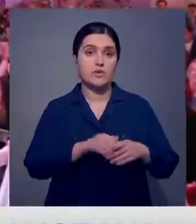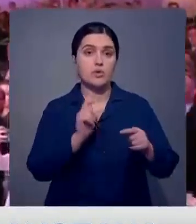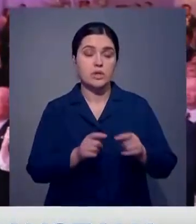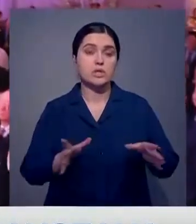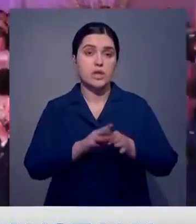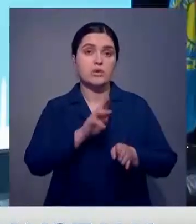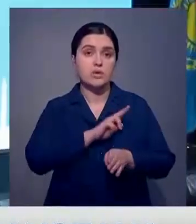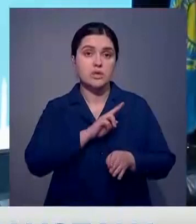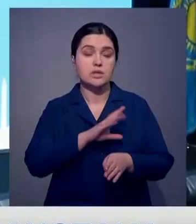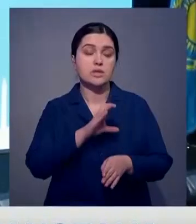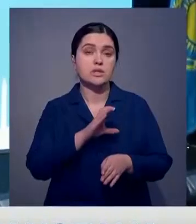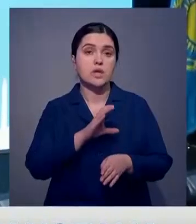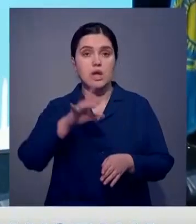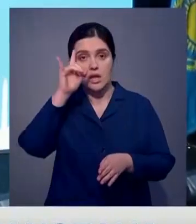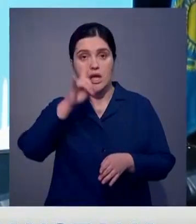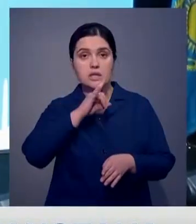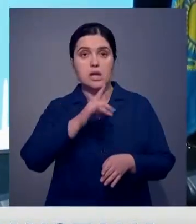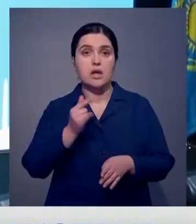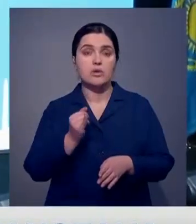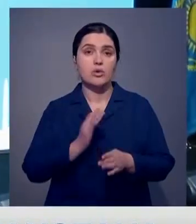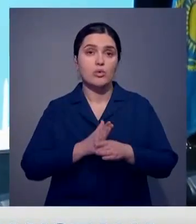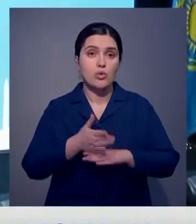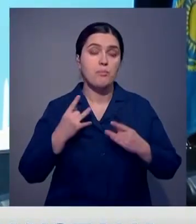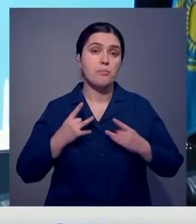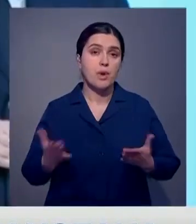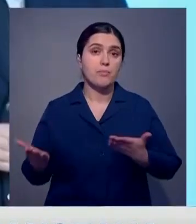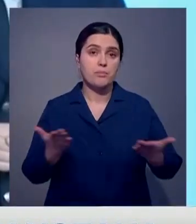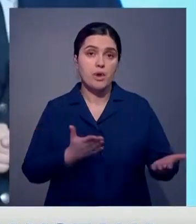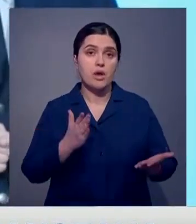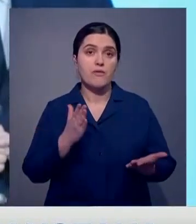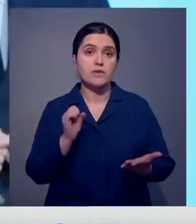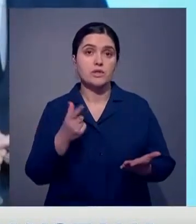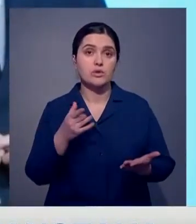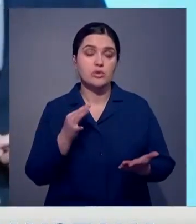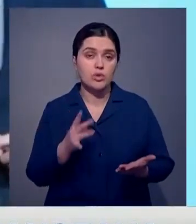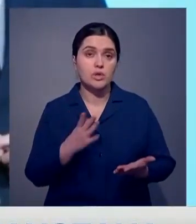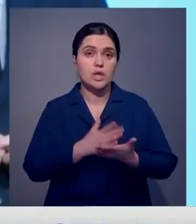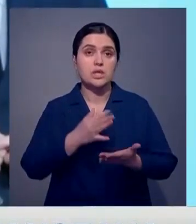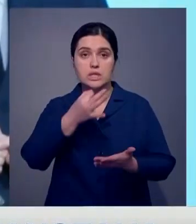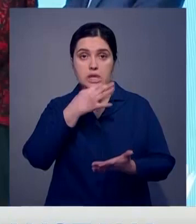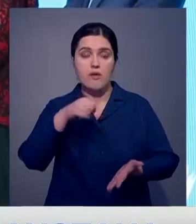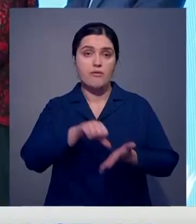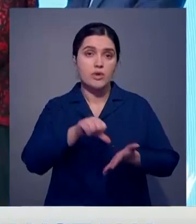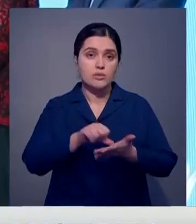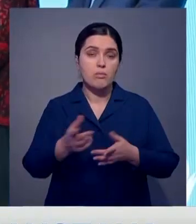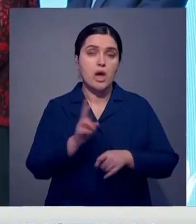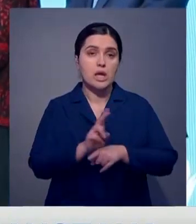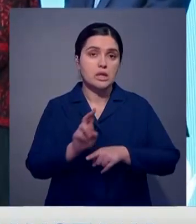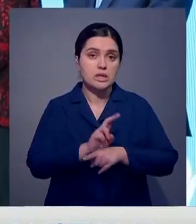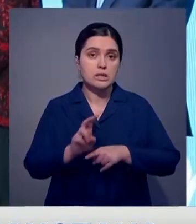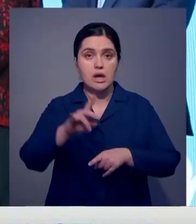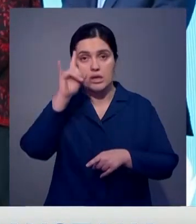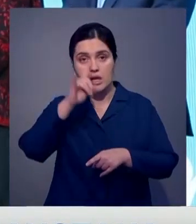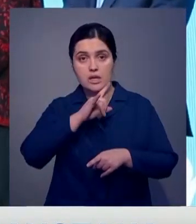инвестиционное сотрудничество с нашей страной. Гости праздничного приема в Вашингтоне наслаждались выступлениями артистов творческого коллектива